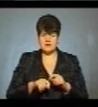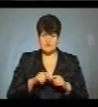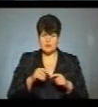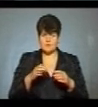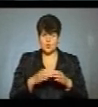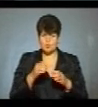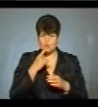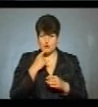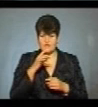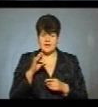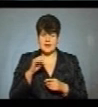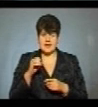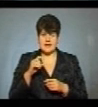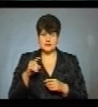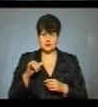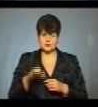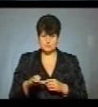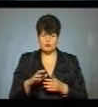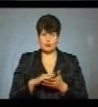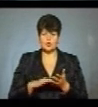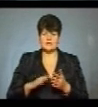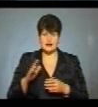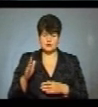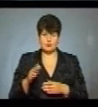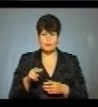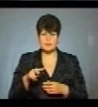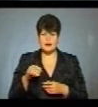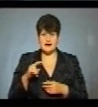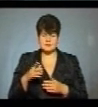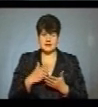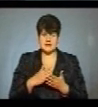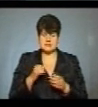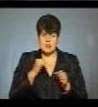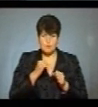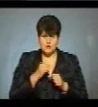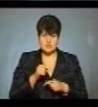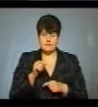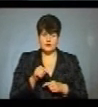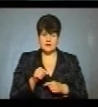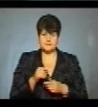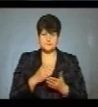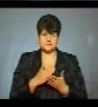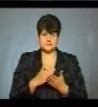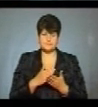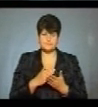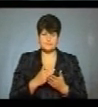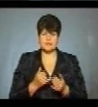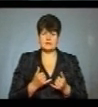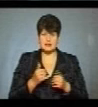резус. В подальшому плазма йде на замороження. Вона йде для